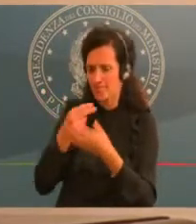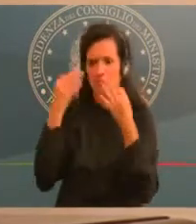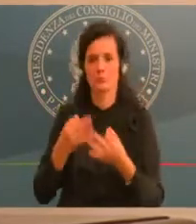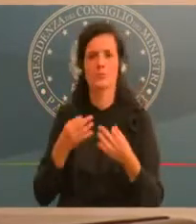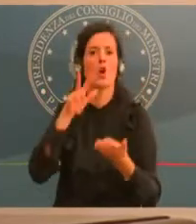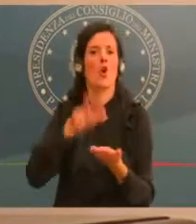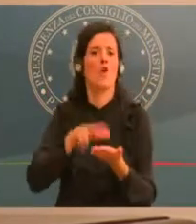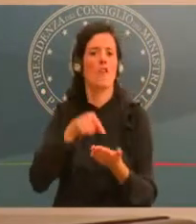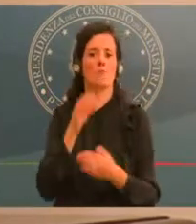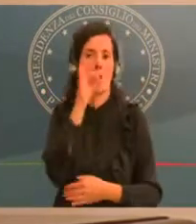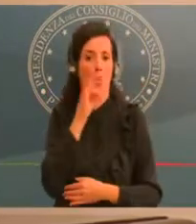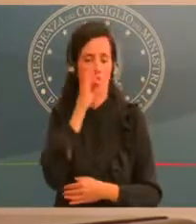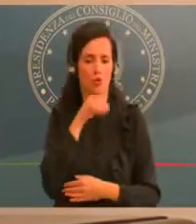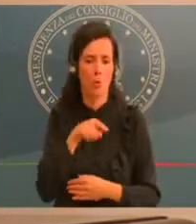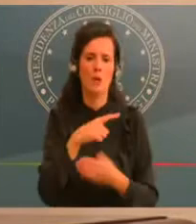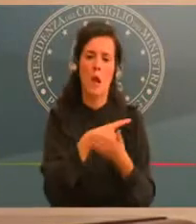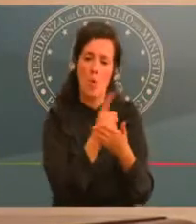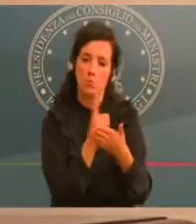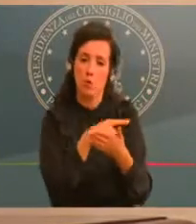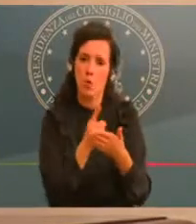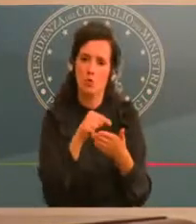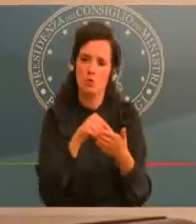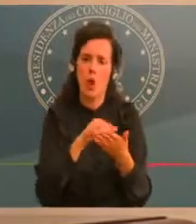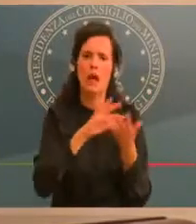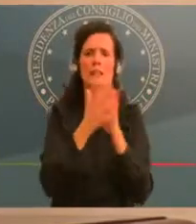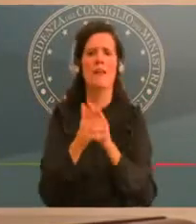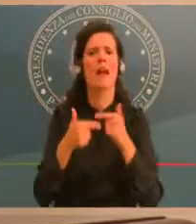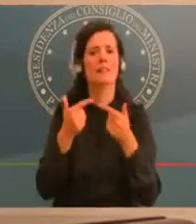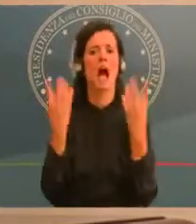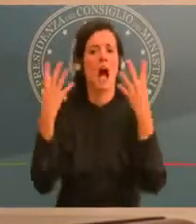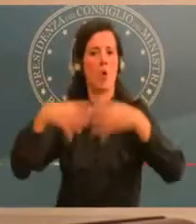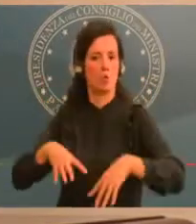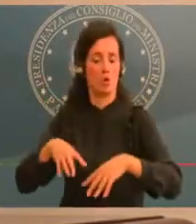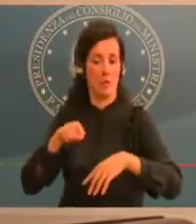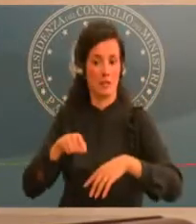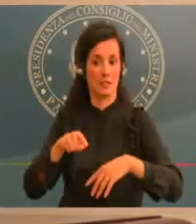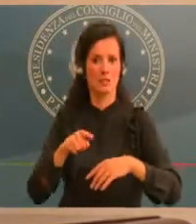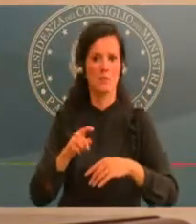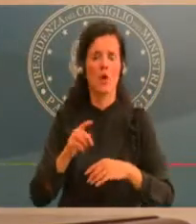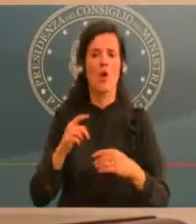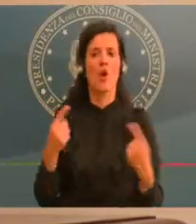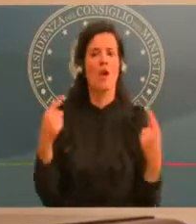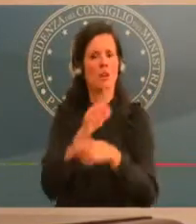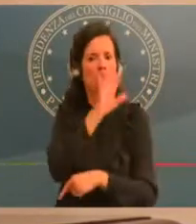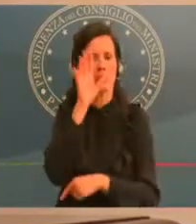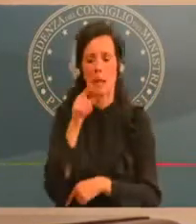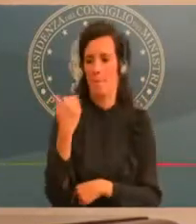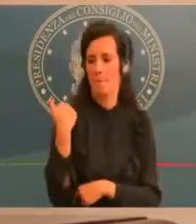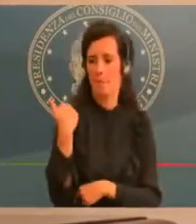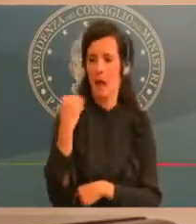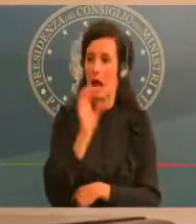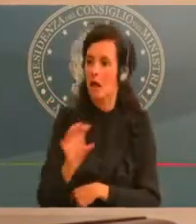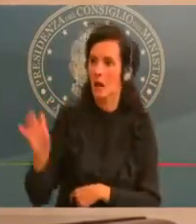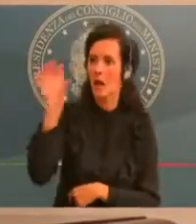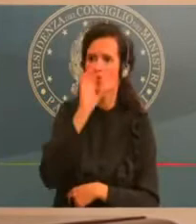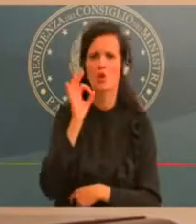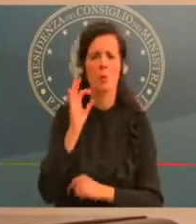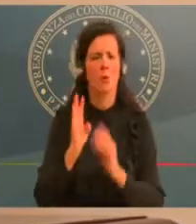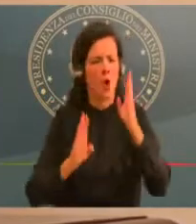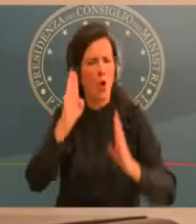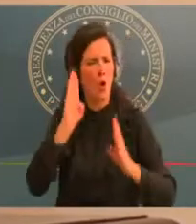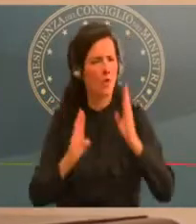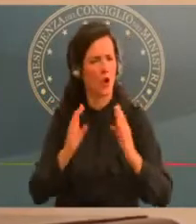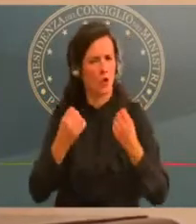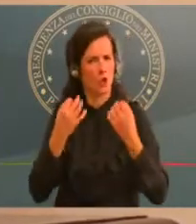anche duro con le regioni che hanno chiesto una sorta di contrattazione dei dati, di confronto sui dati che dovrebbero essere